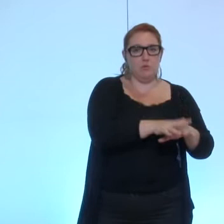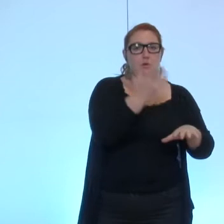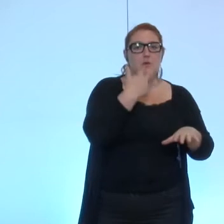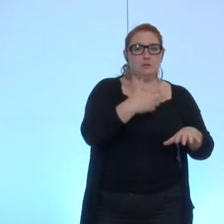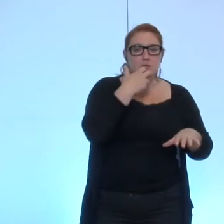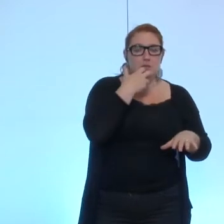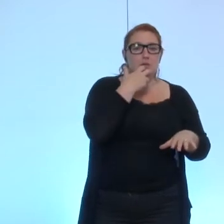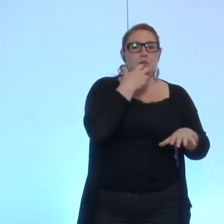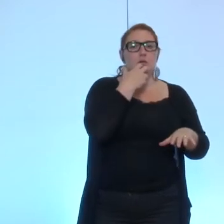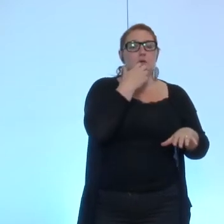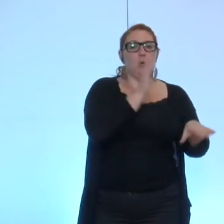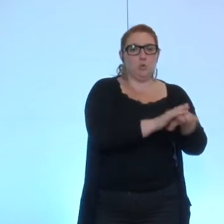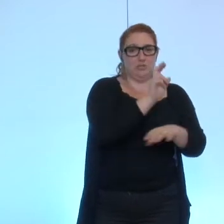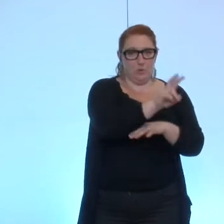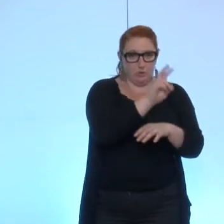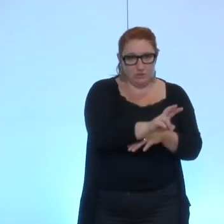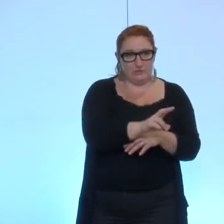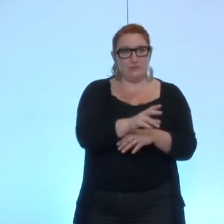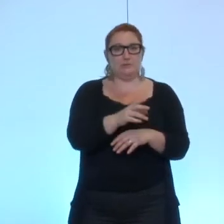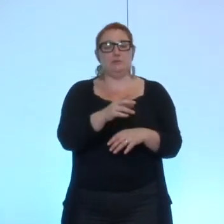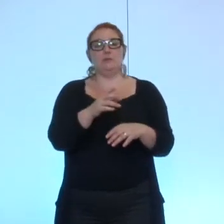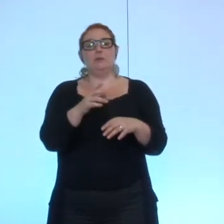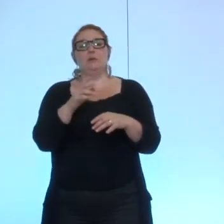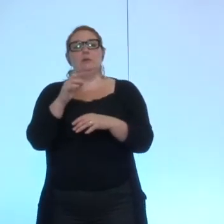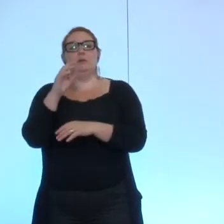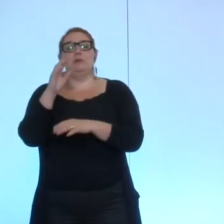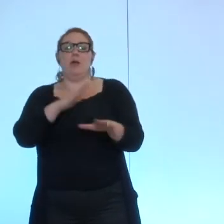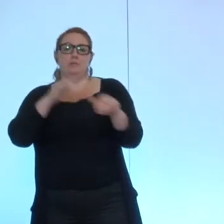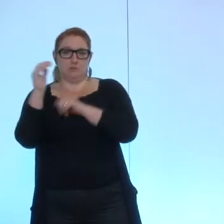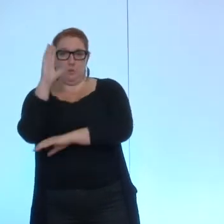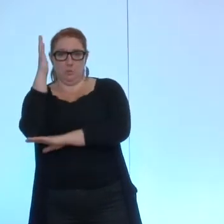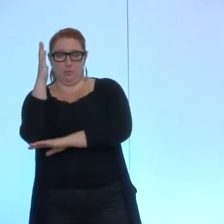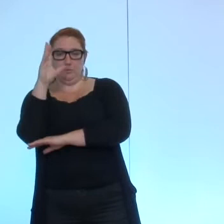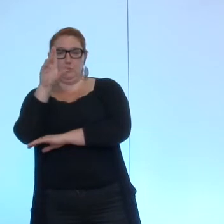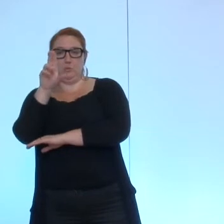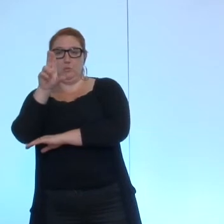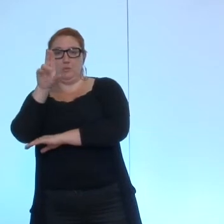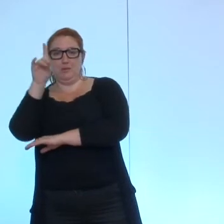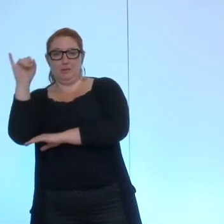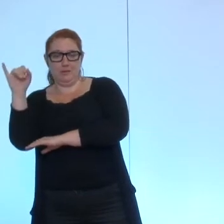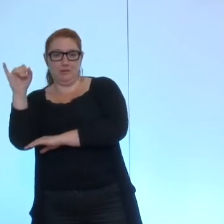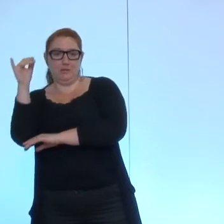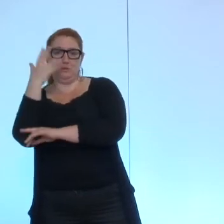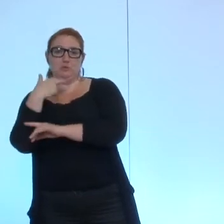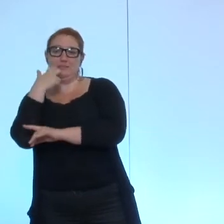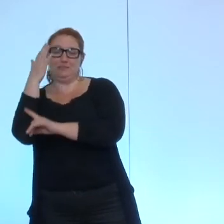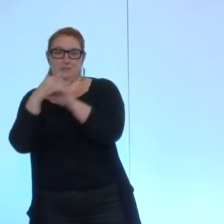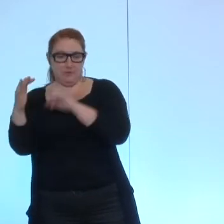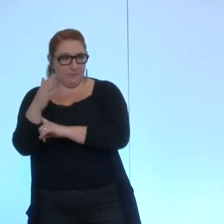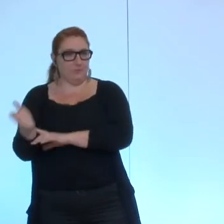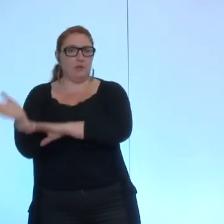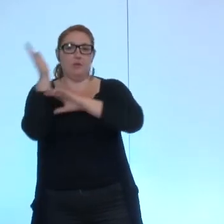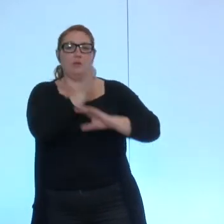et abstention UMP, UDI et société civile cette délibération numéro 13 est adoptée délibération numéro